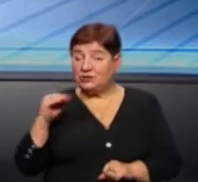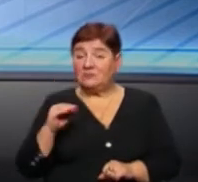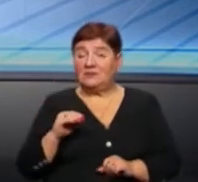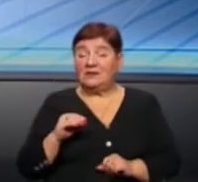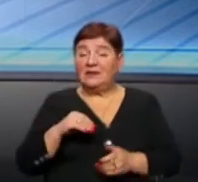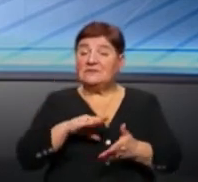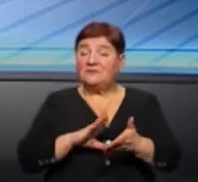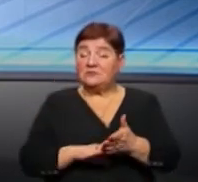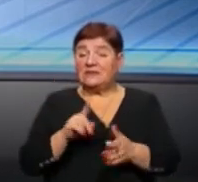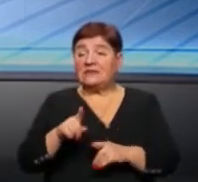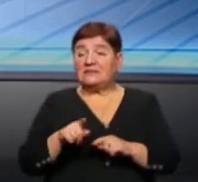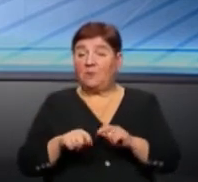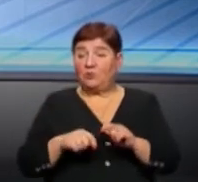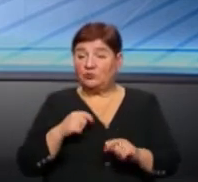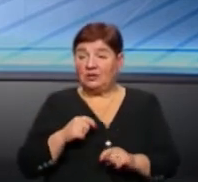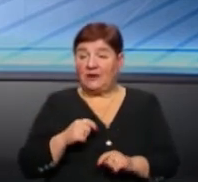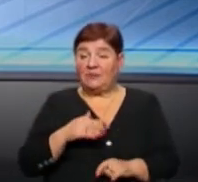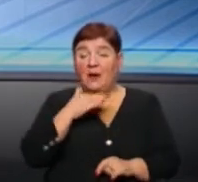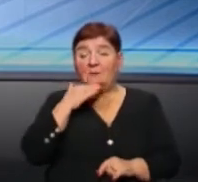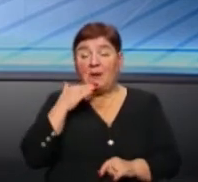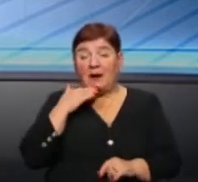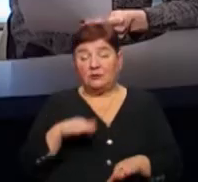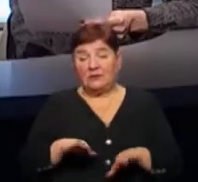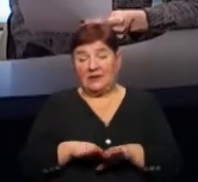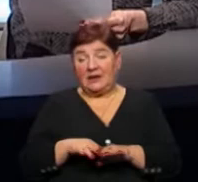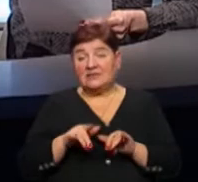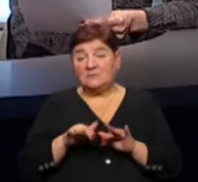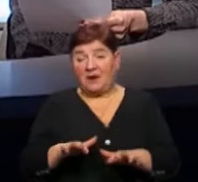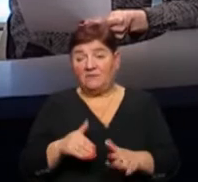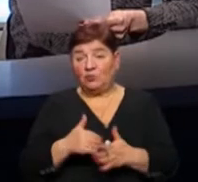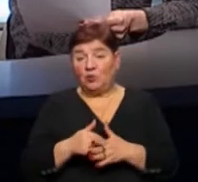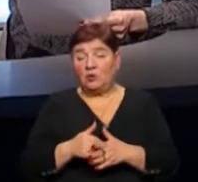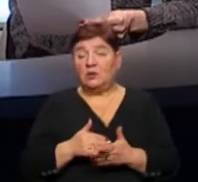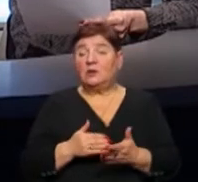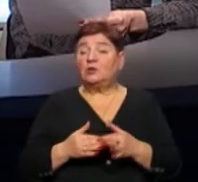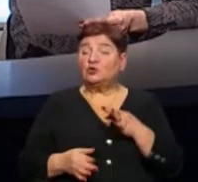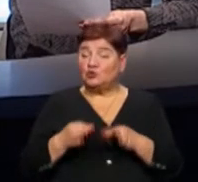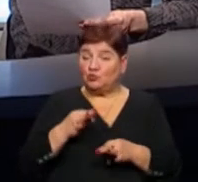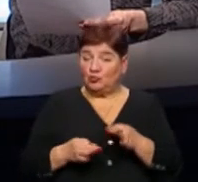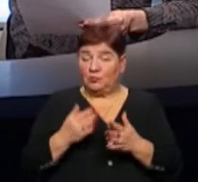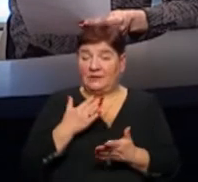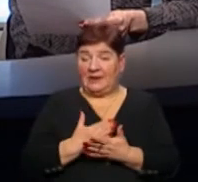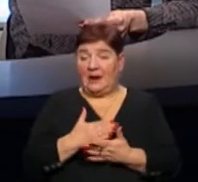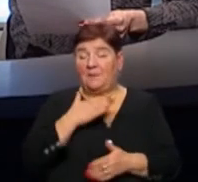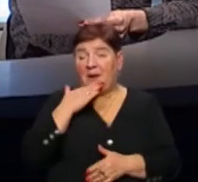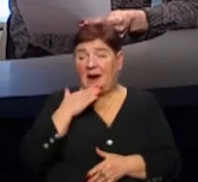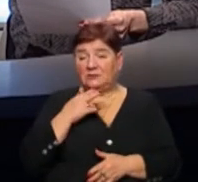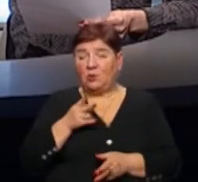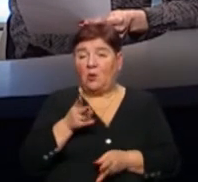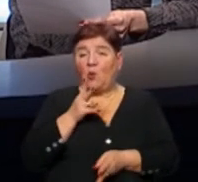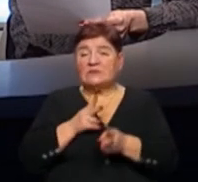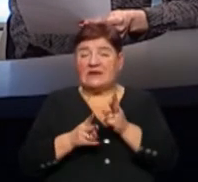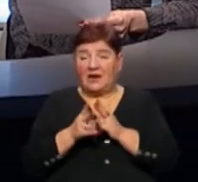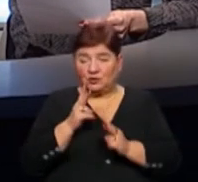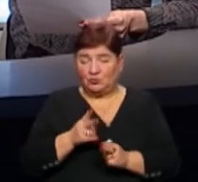зафіксувати це порушення. Багато таких справ доходить до суду? Так, дуже багато оспорюють